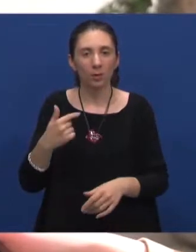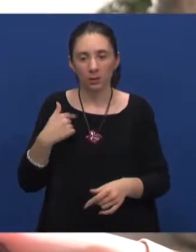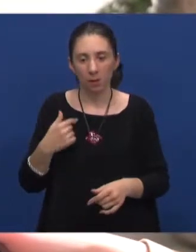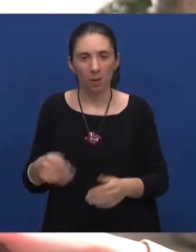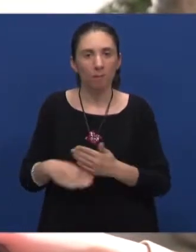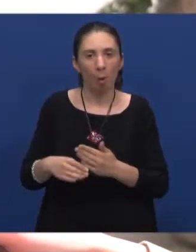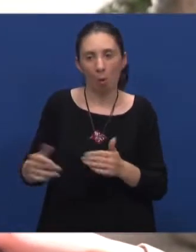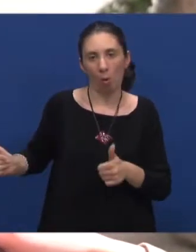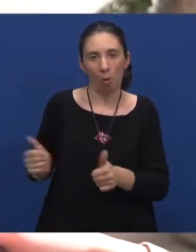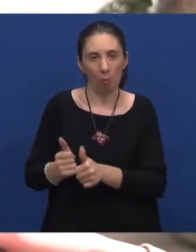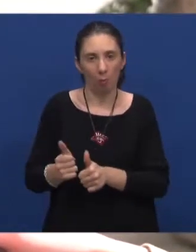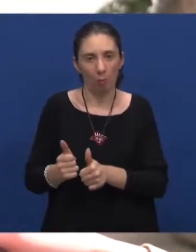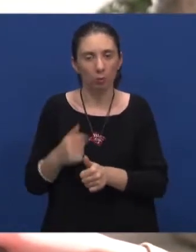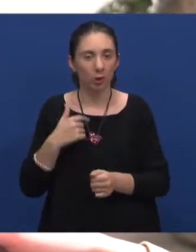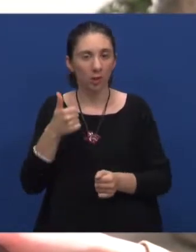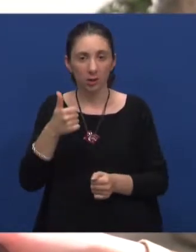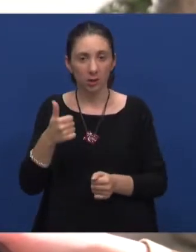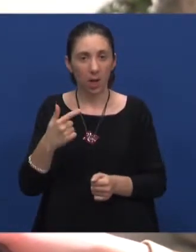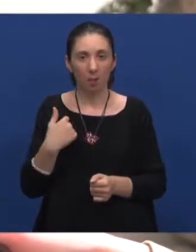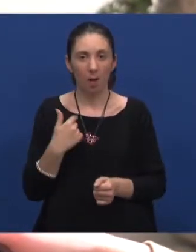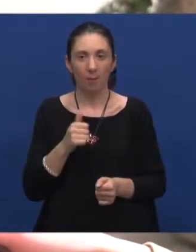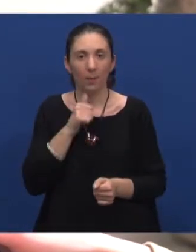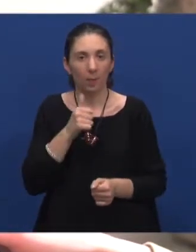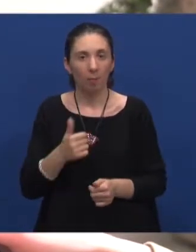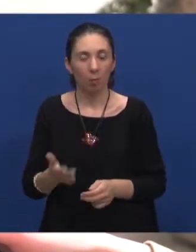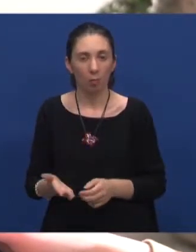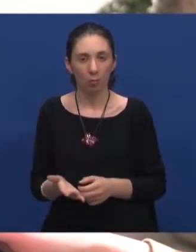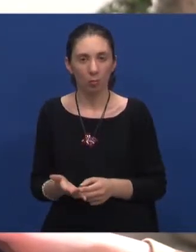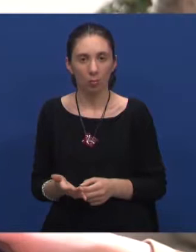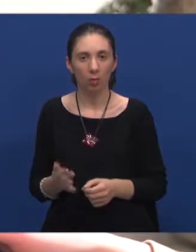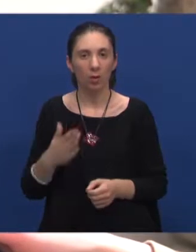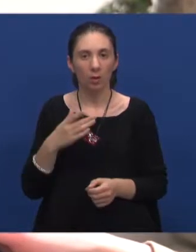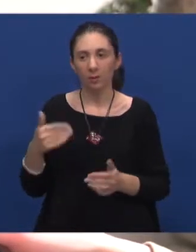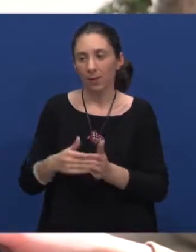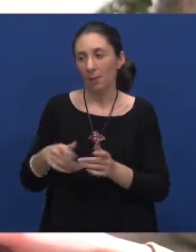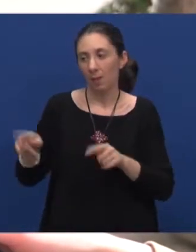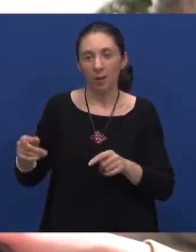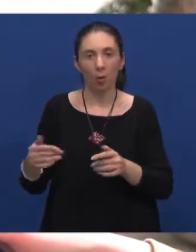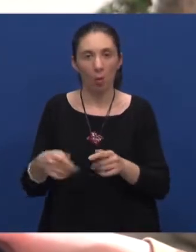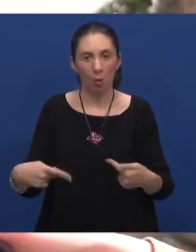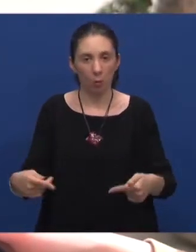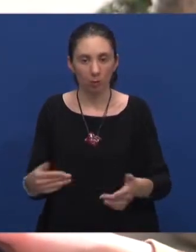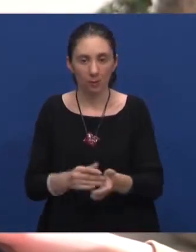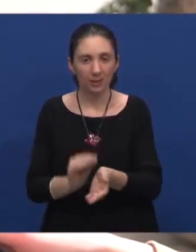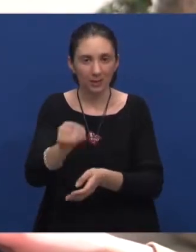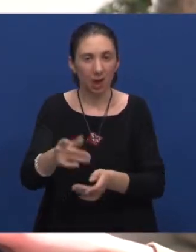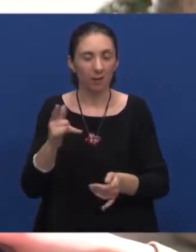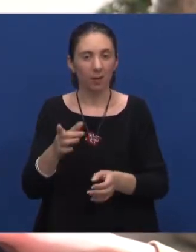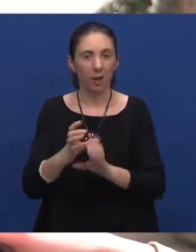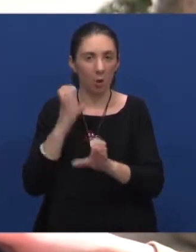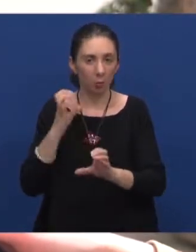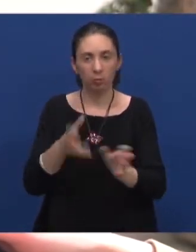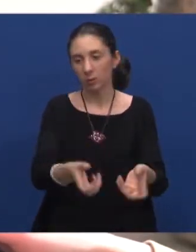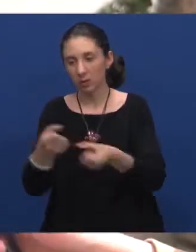voditi pomagača, jer sama ipak ne bih mogla, znači, jer ipak mi netko treba kolica staviti u autobus,